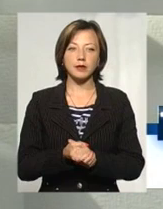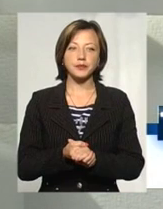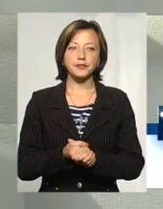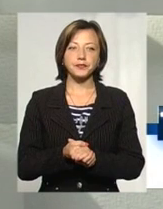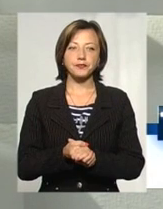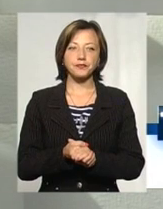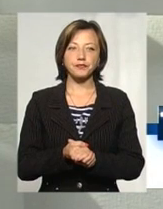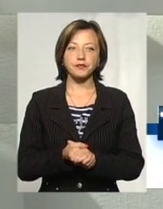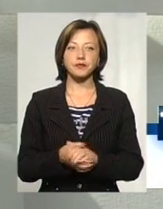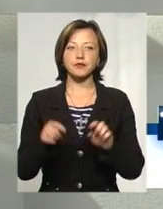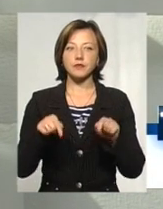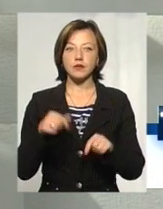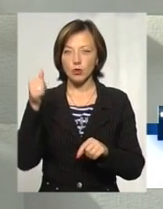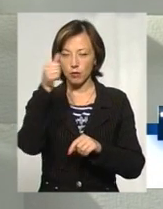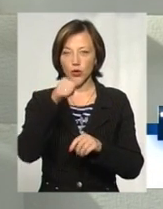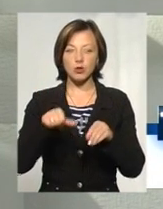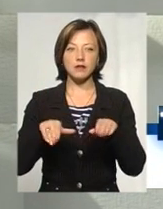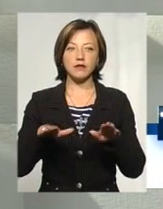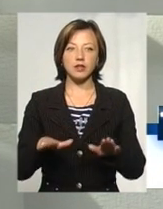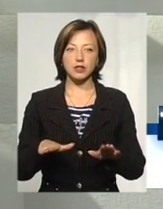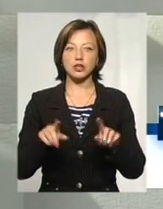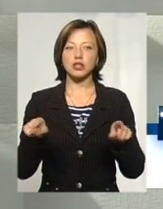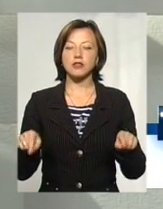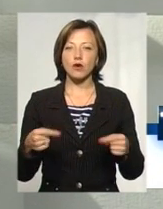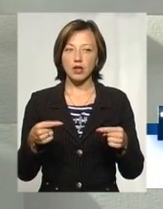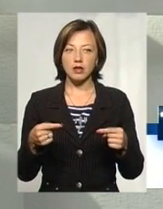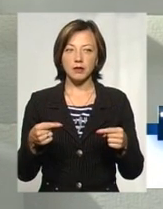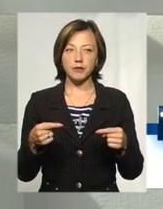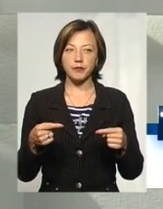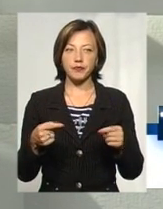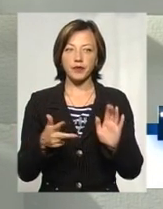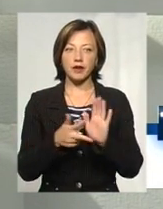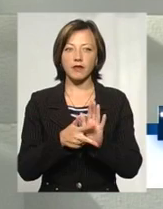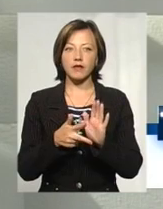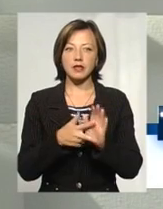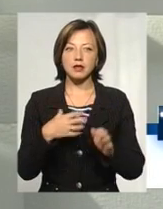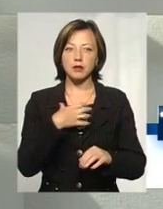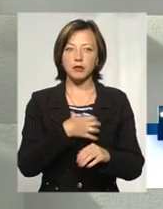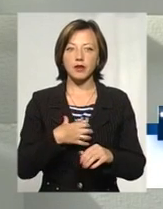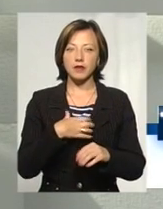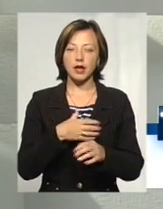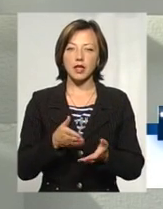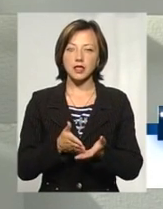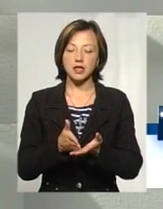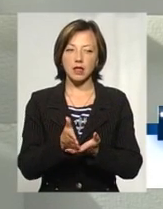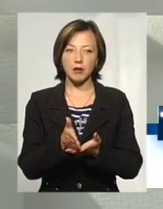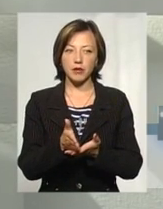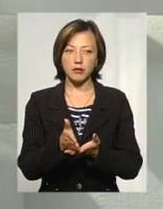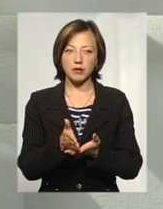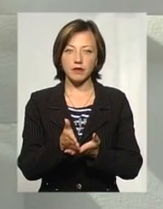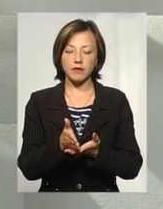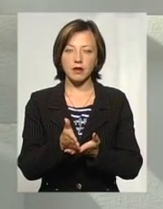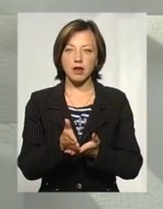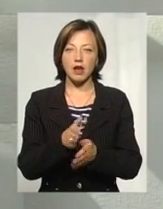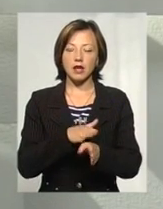у цьому році ми вирішили створити такі 8 пріоритетних напрямків в реалізації програми, щоб